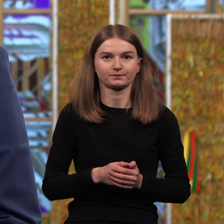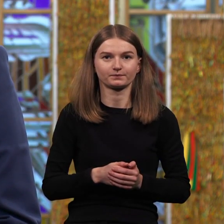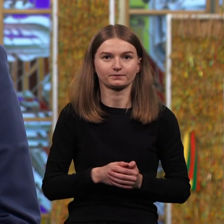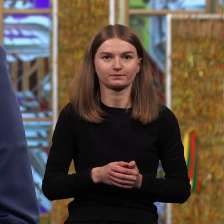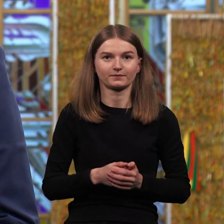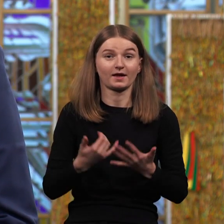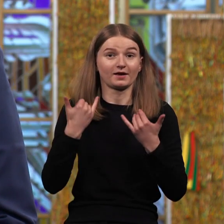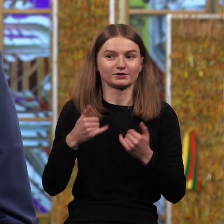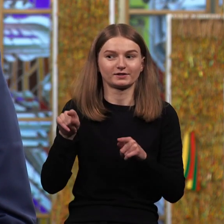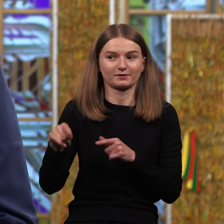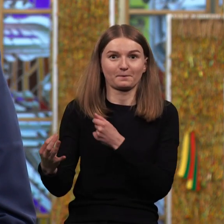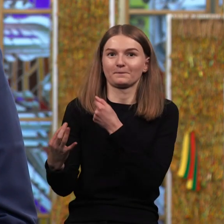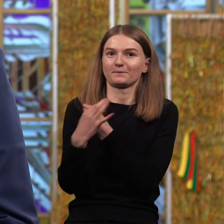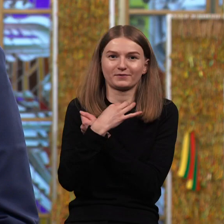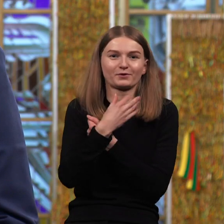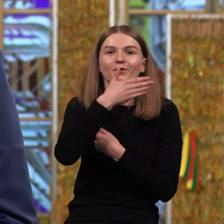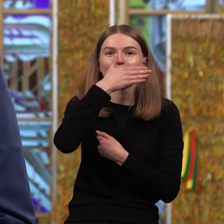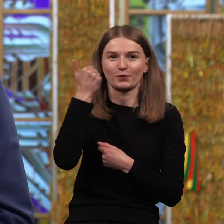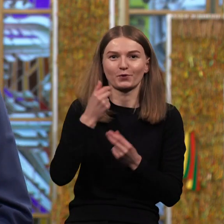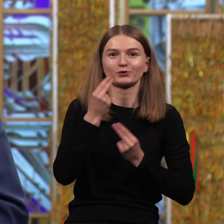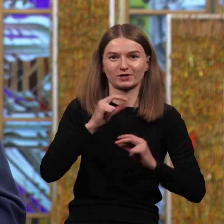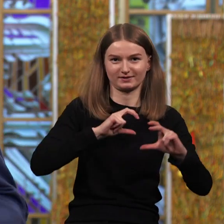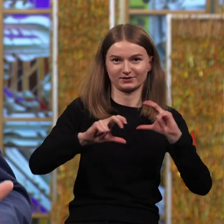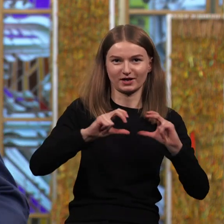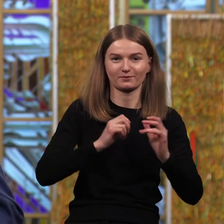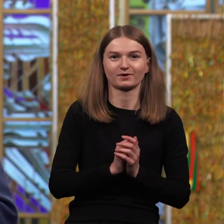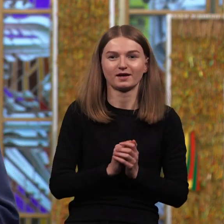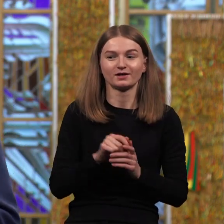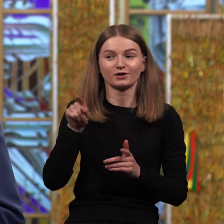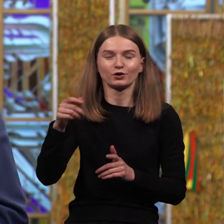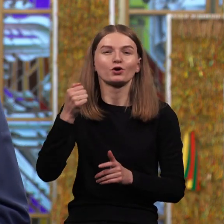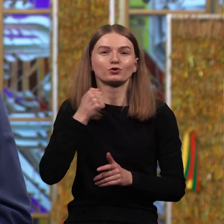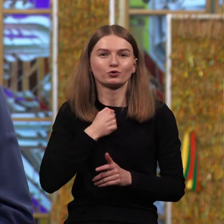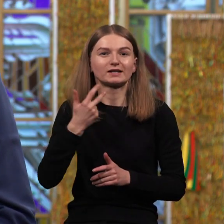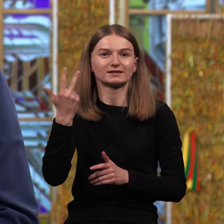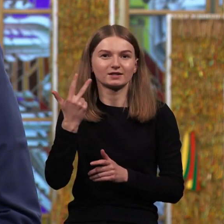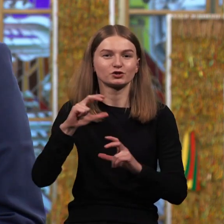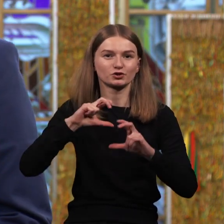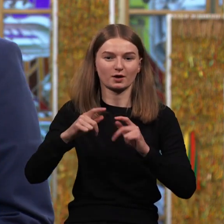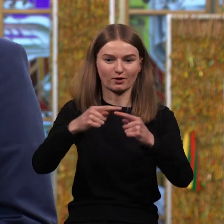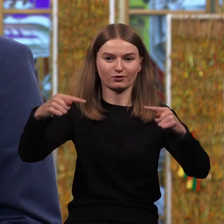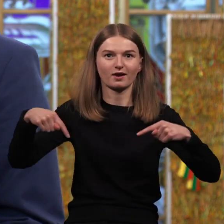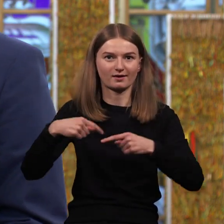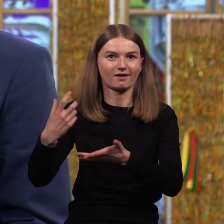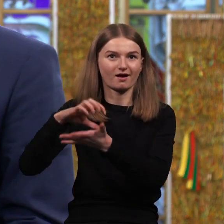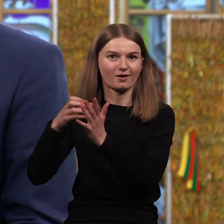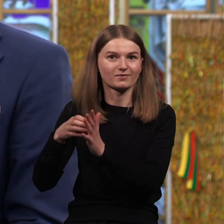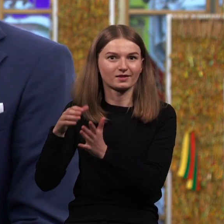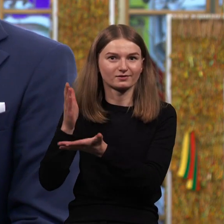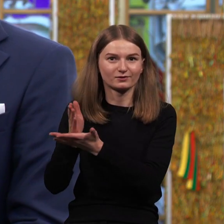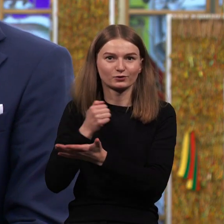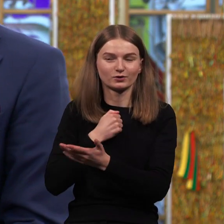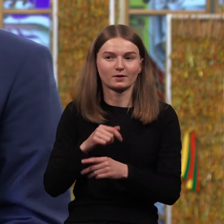Laimei šiandien jie neprivertė manęs žaisti šachmatais, net tris šachmatų lentas jie turi savo kabinete. Iš pradžių jaučiau